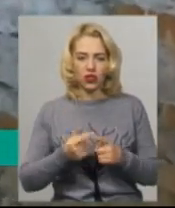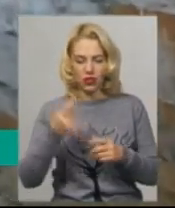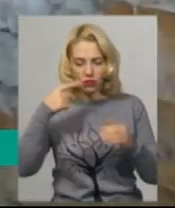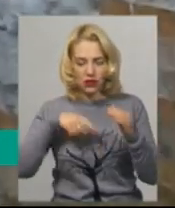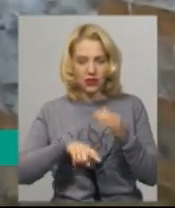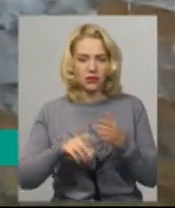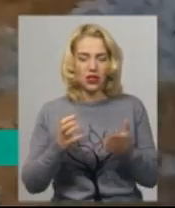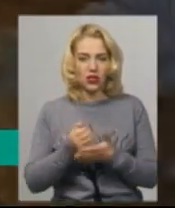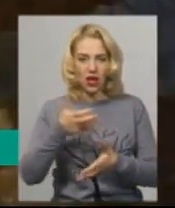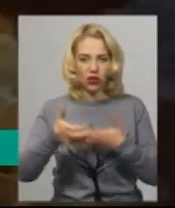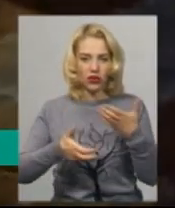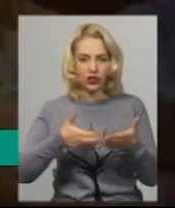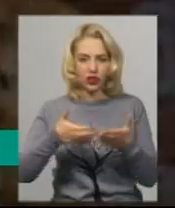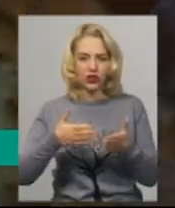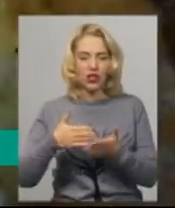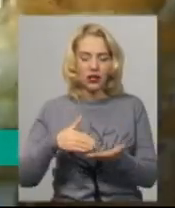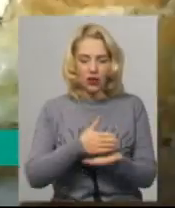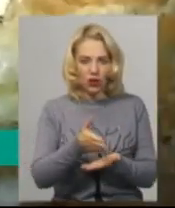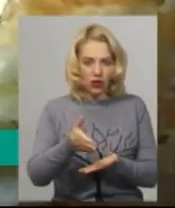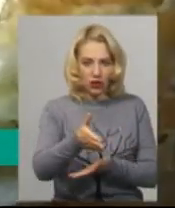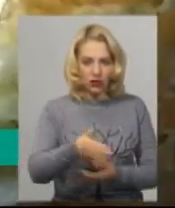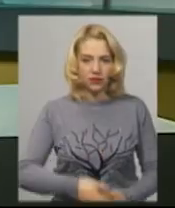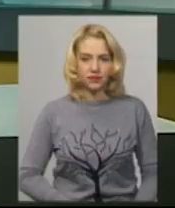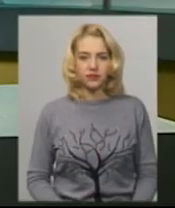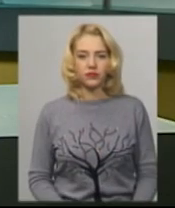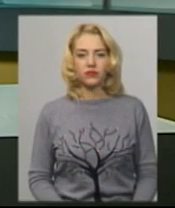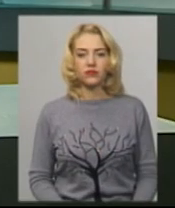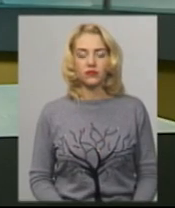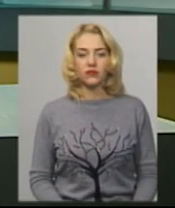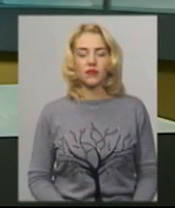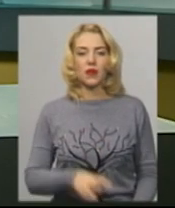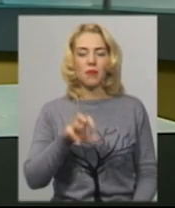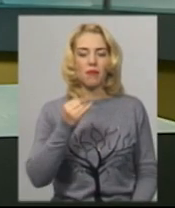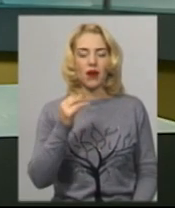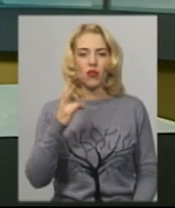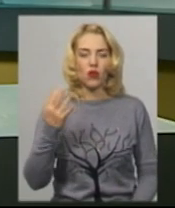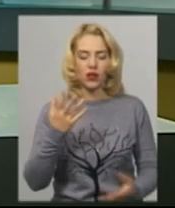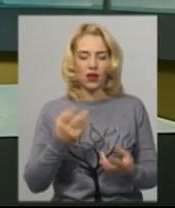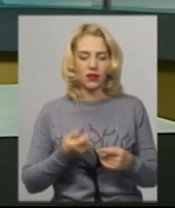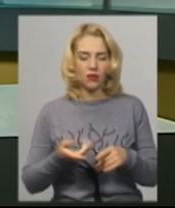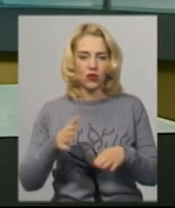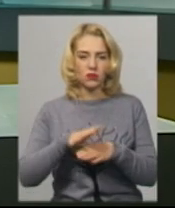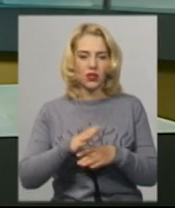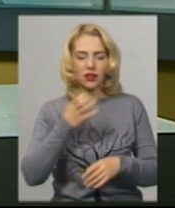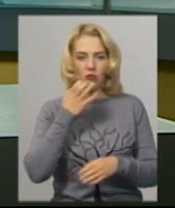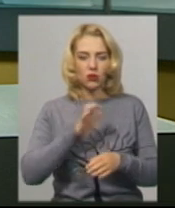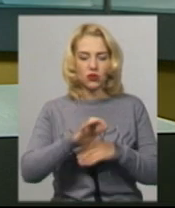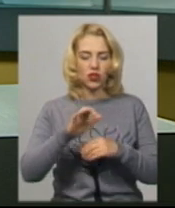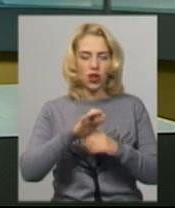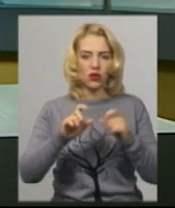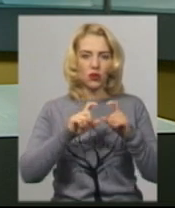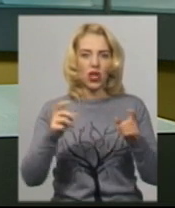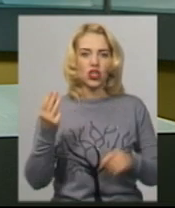експедиції у селищі Чорний острів Хмельницького району. Майно, яким розпоряджалася теплопостачальна компанія